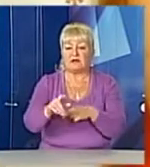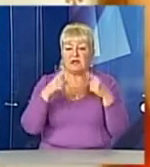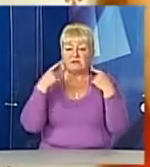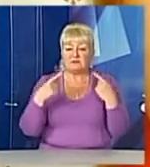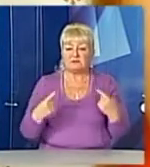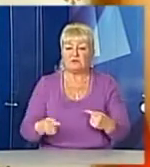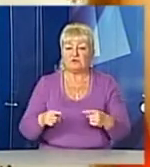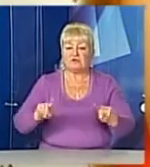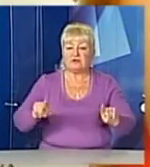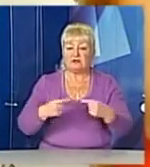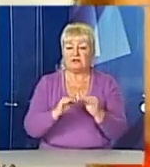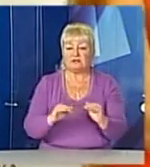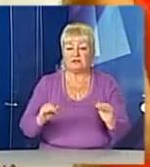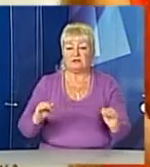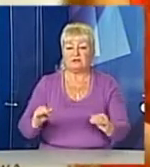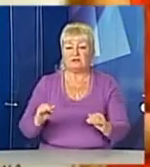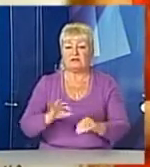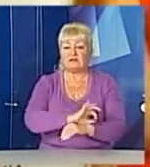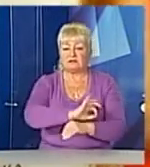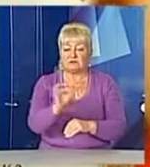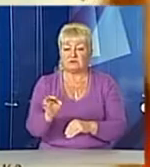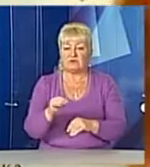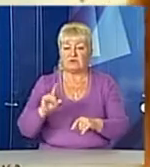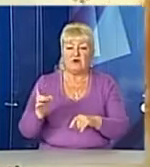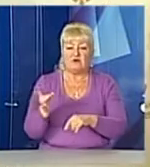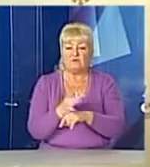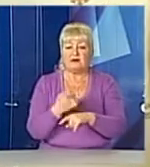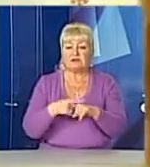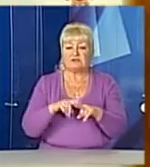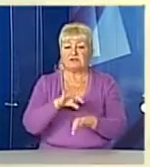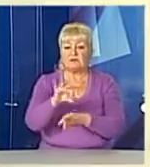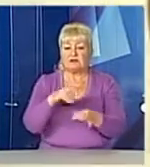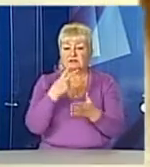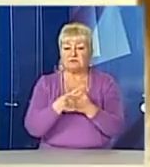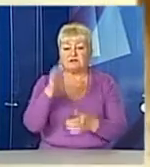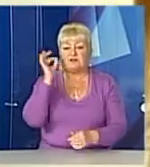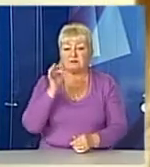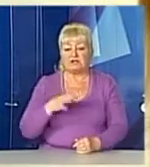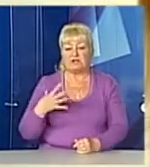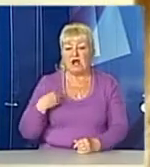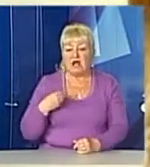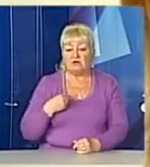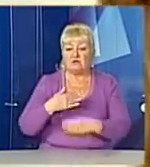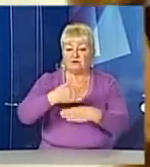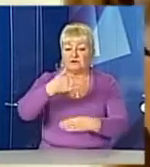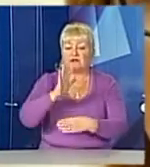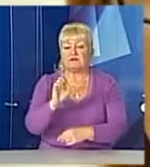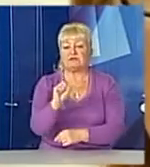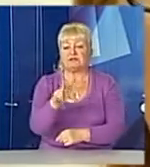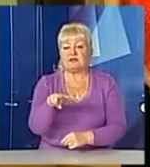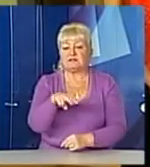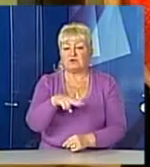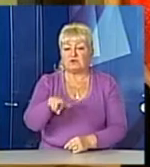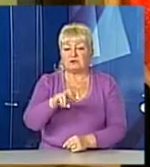дітей зі Сходу. Вперше цей проєкт презентували минулого року в Німеччині, а у Львові вистава відбудеться вже 13 листопада.